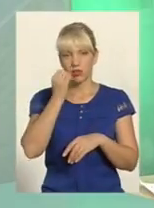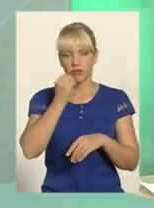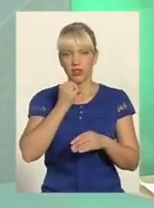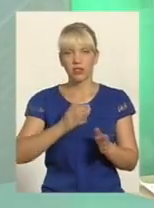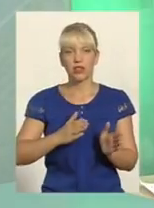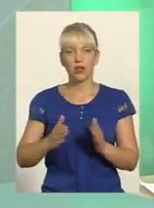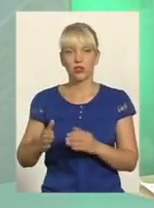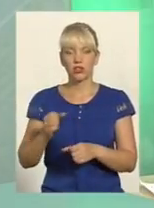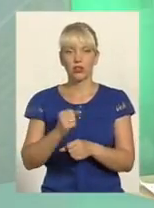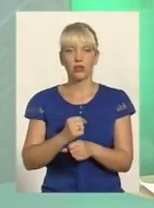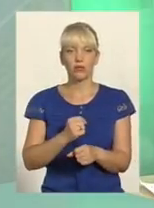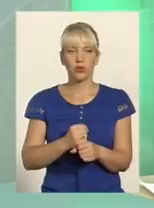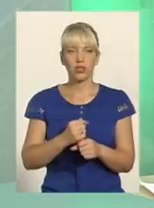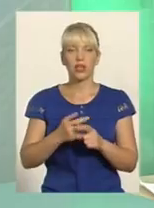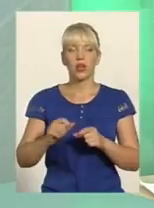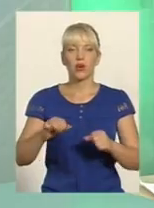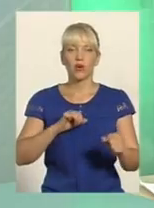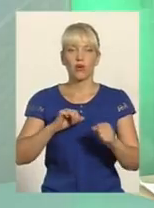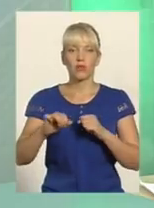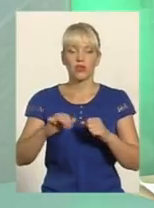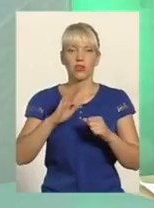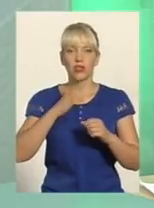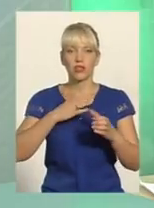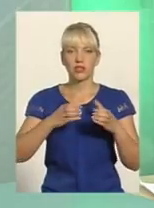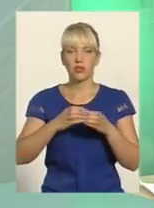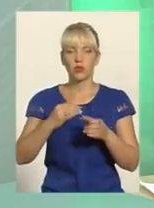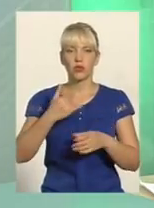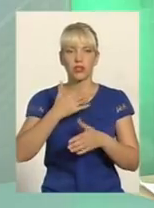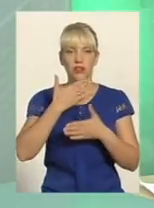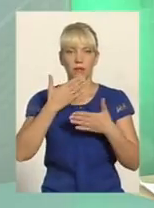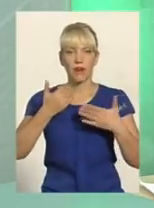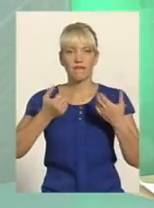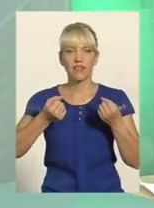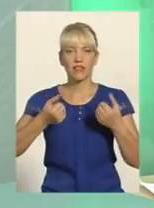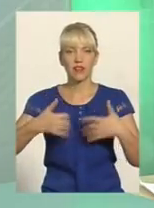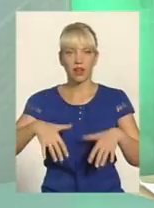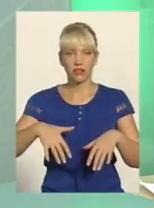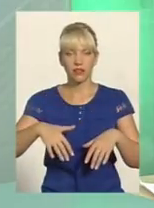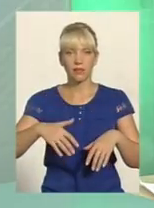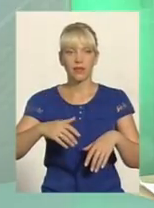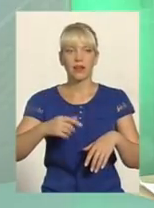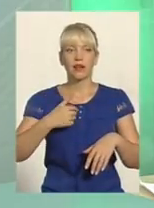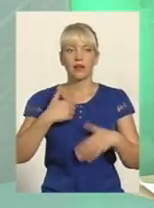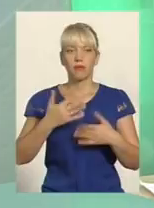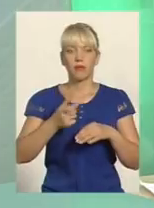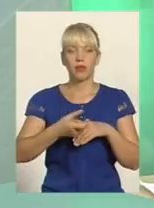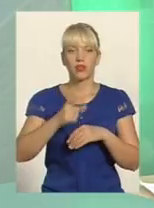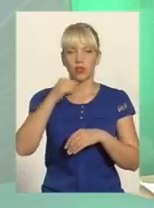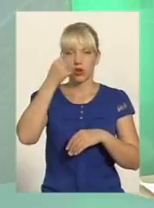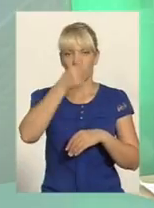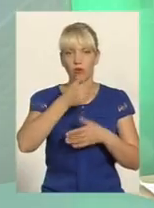командирів зв'язаних загонів у нас немає втрат Хоча більше року ми виконуємо